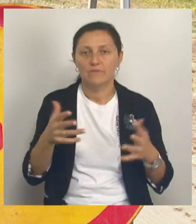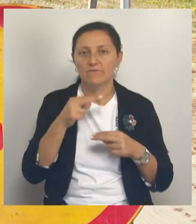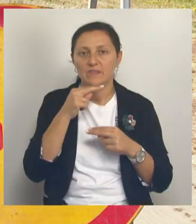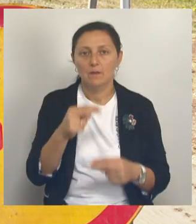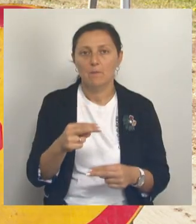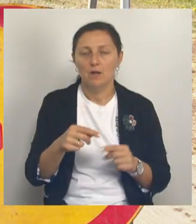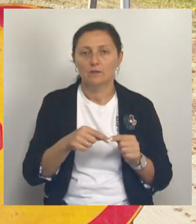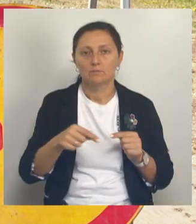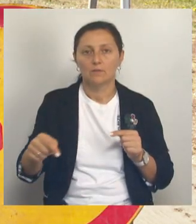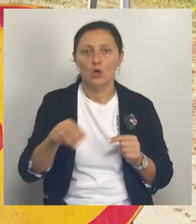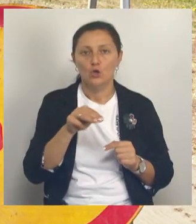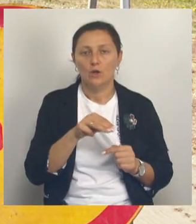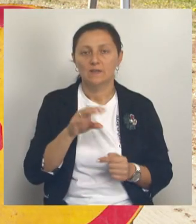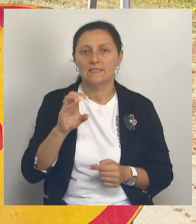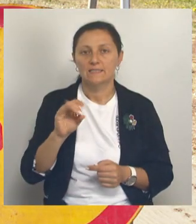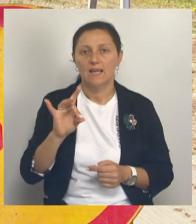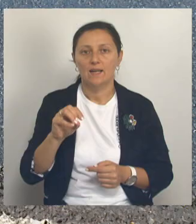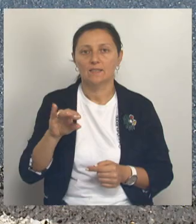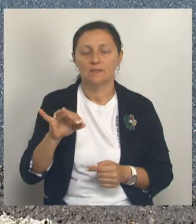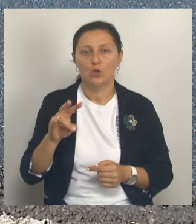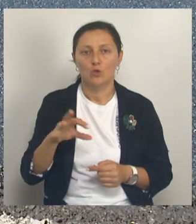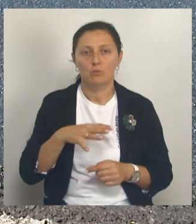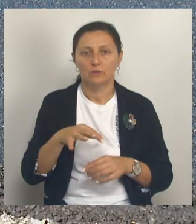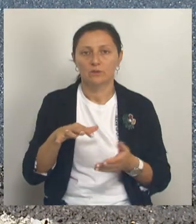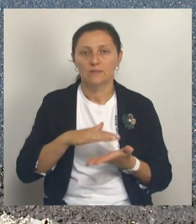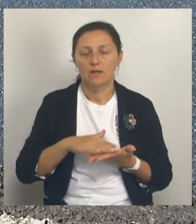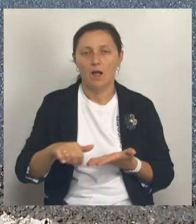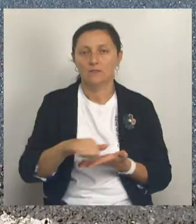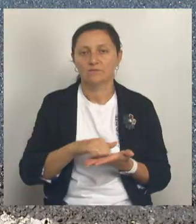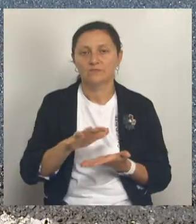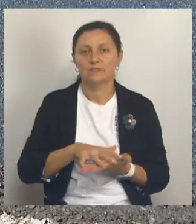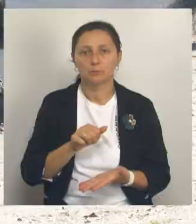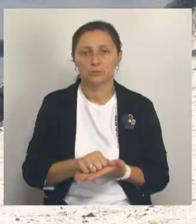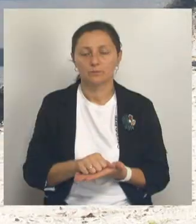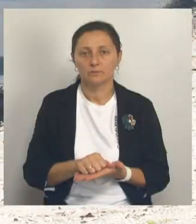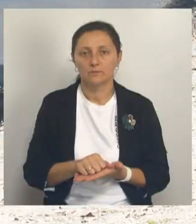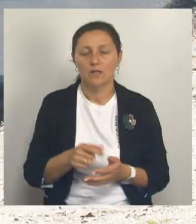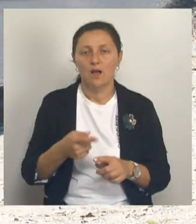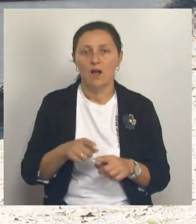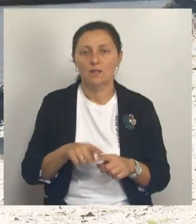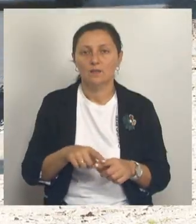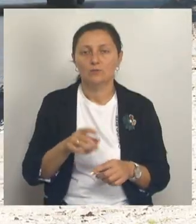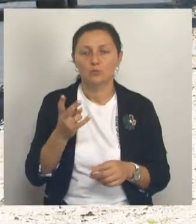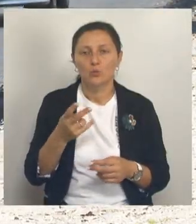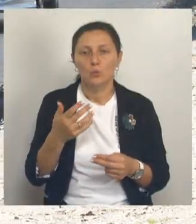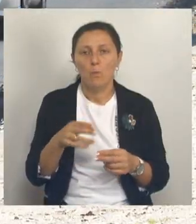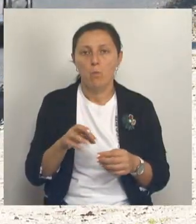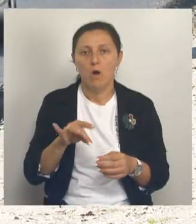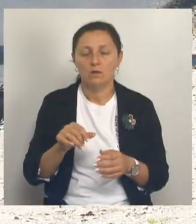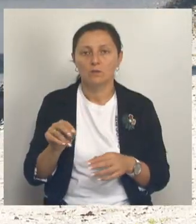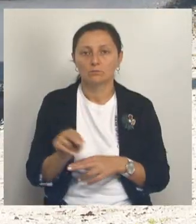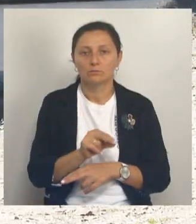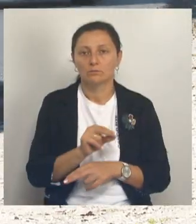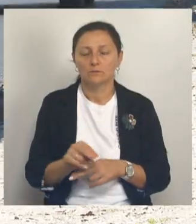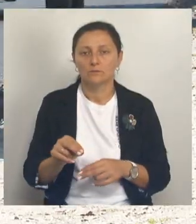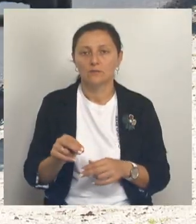на отрезке Тамаровка-Серетино, который изрядно износился. И дело не только в подошедшем межремонтном сроке. Из-за большого трафика